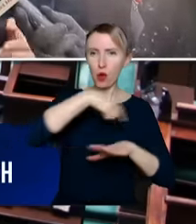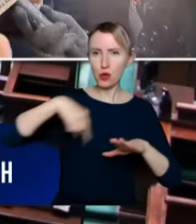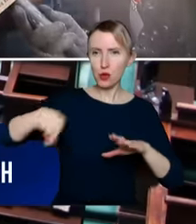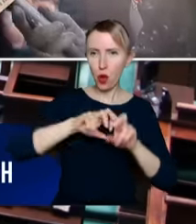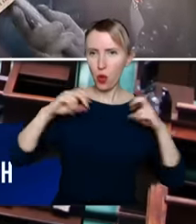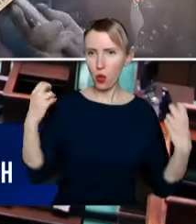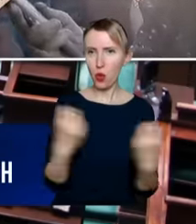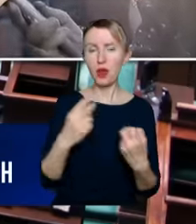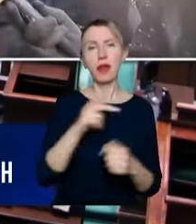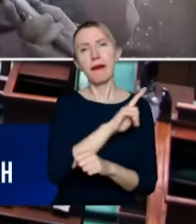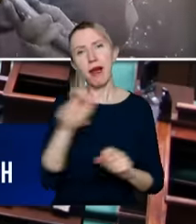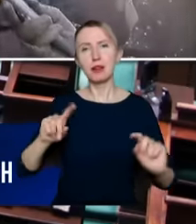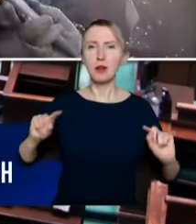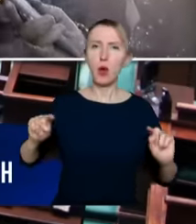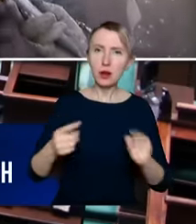wszystkie organizacje i